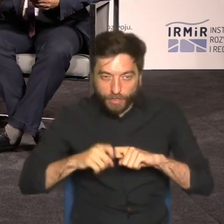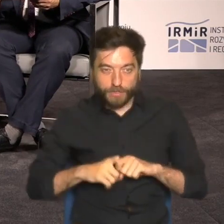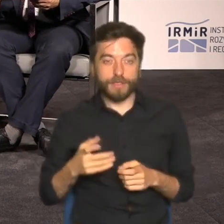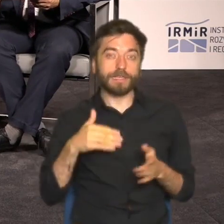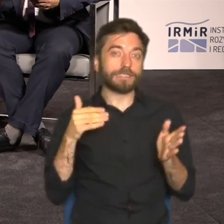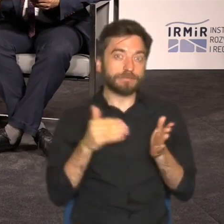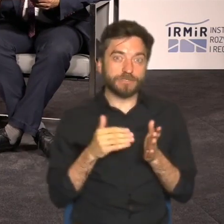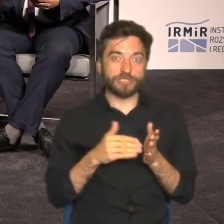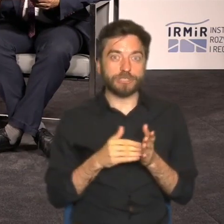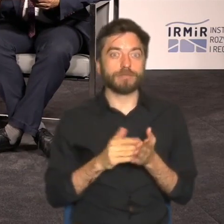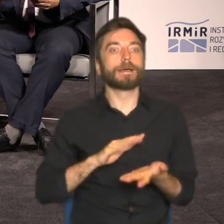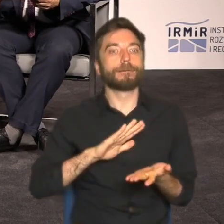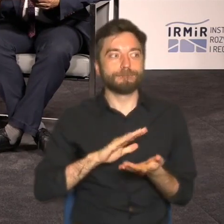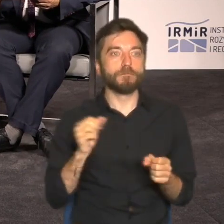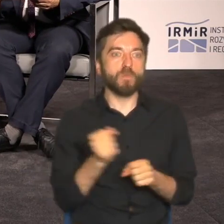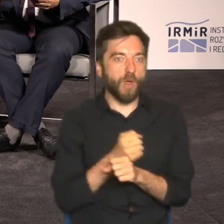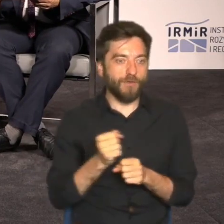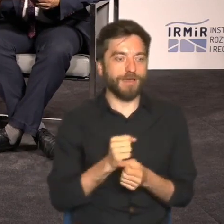tego systemu,